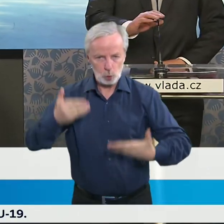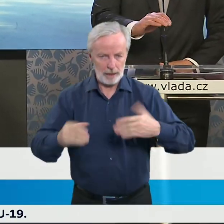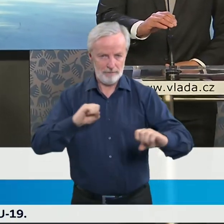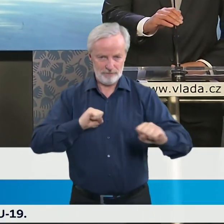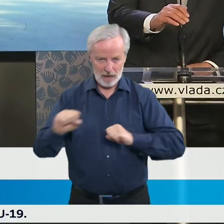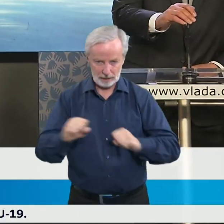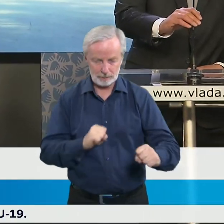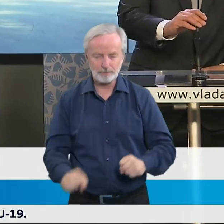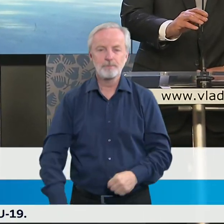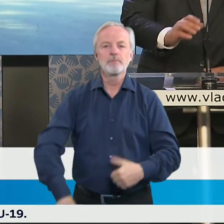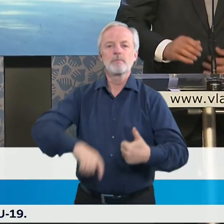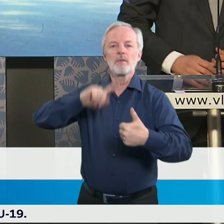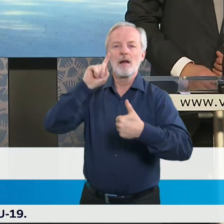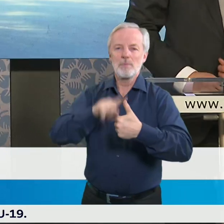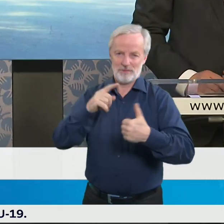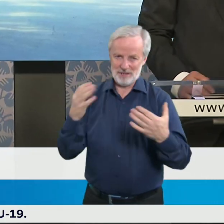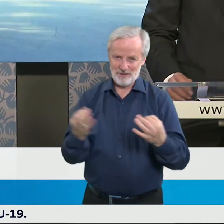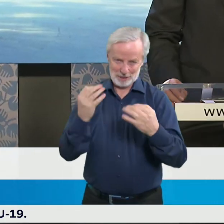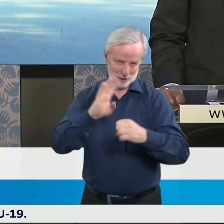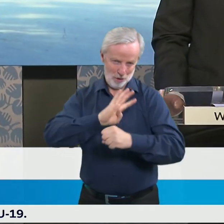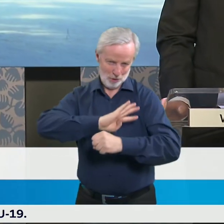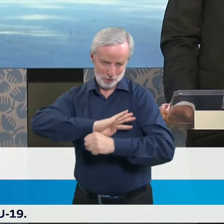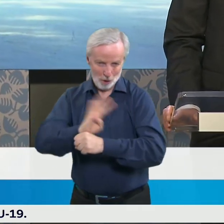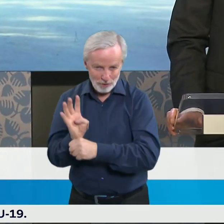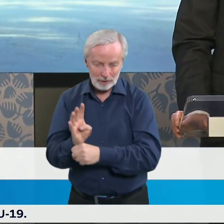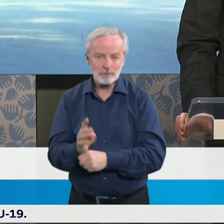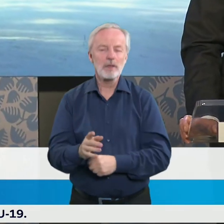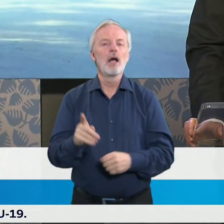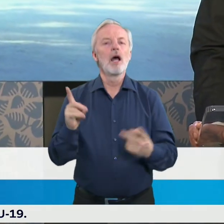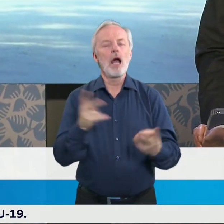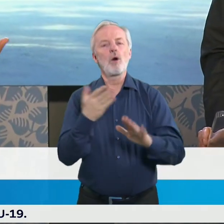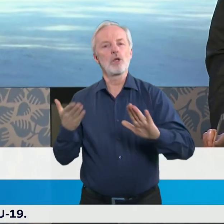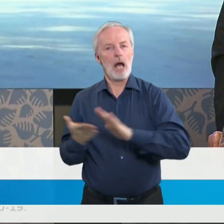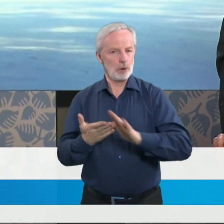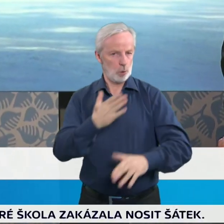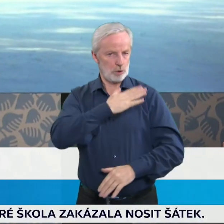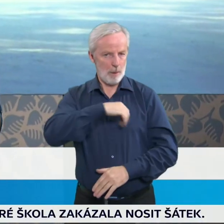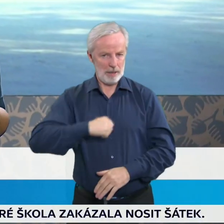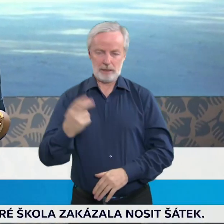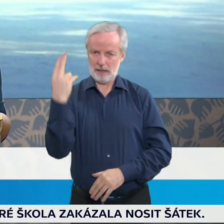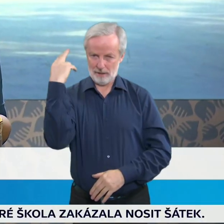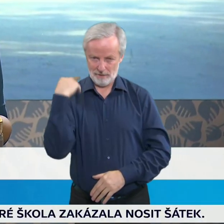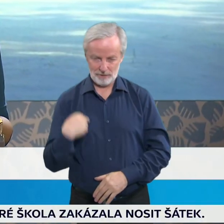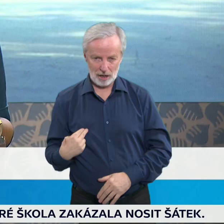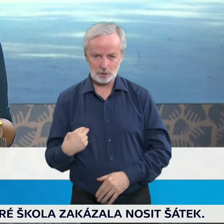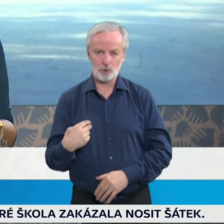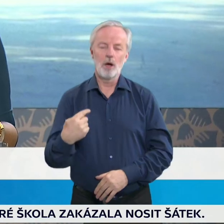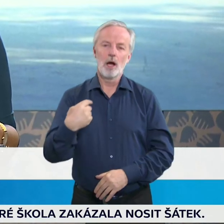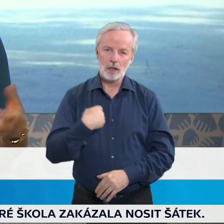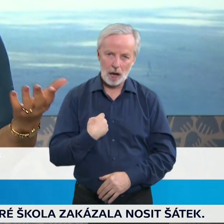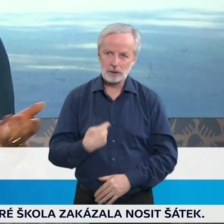tzv. covidová vláda. Jmenem ministerstva financí jsem si řekla o mandát